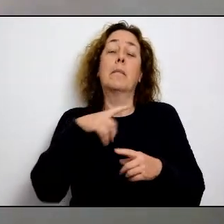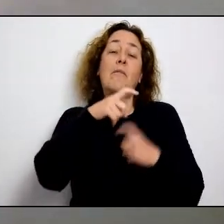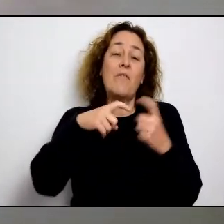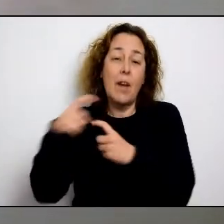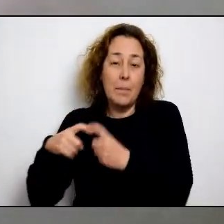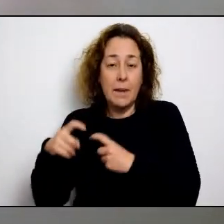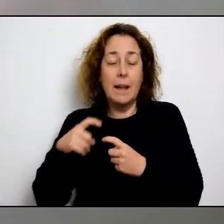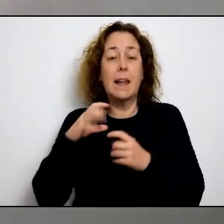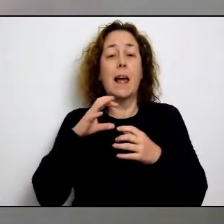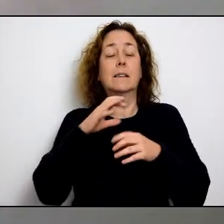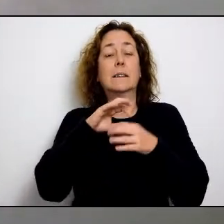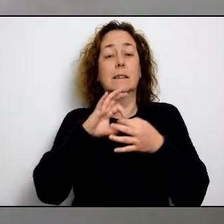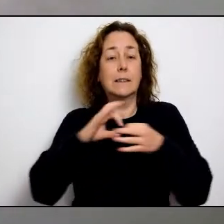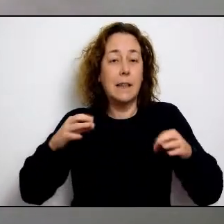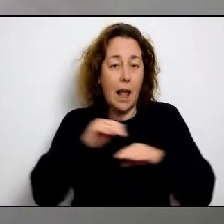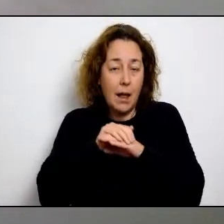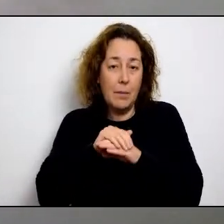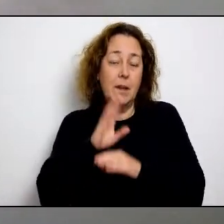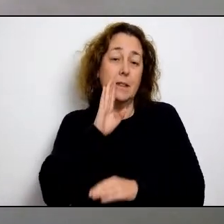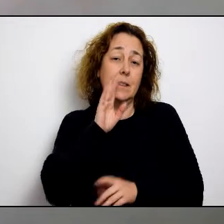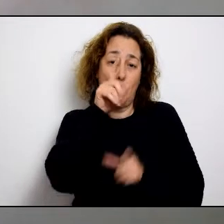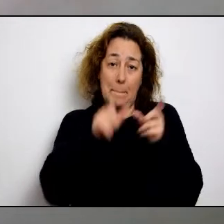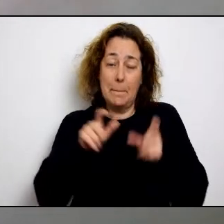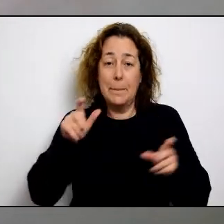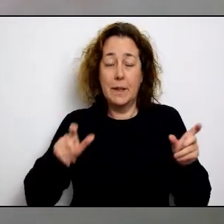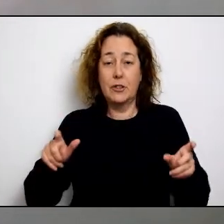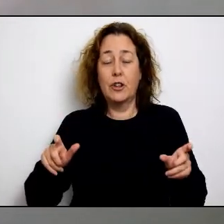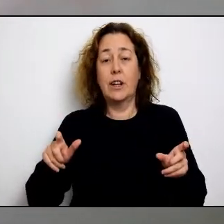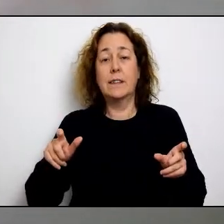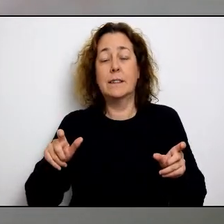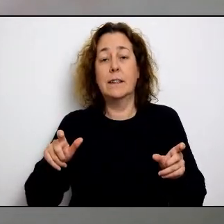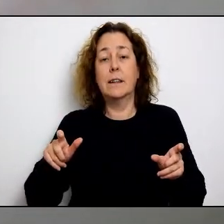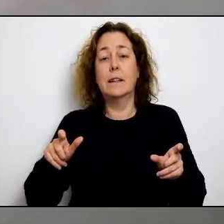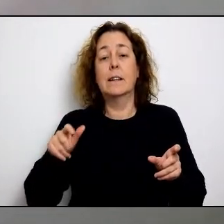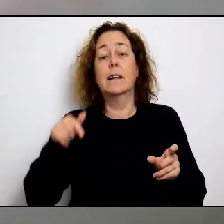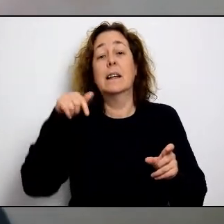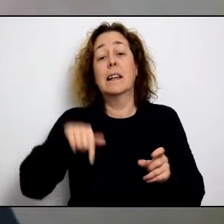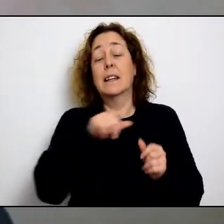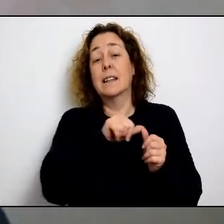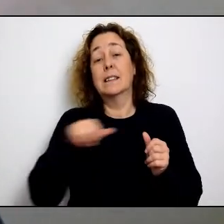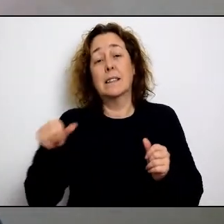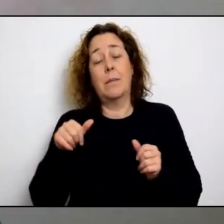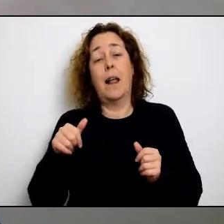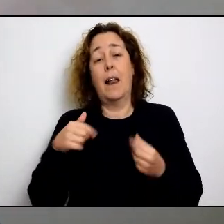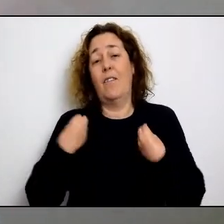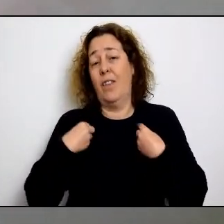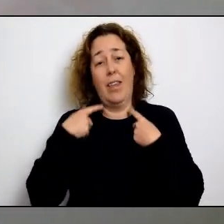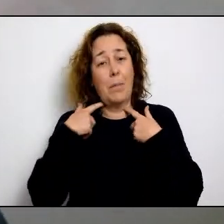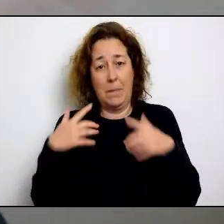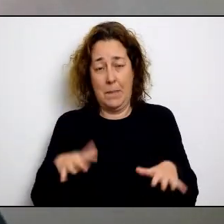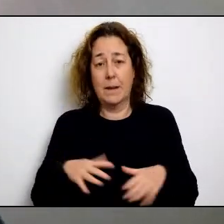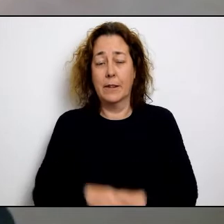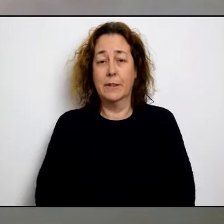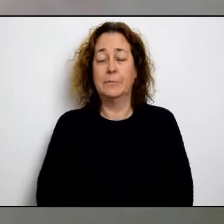tenir un sentit record i un sentit sentiment de condolència respecte a les famílies, amics d'aquestes